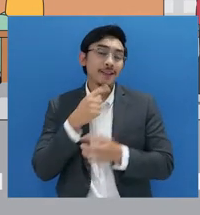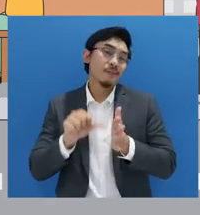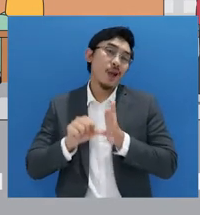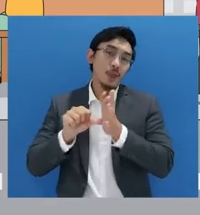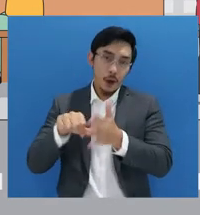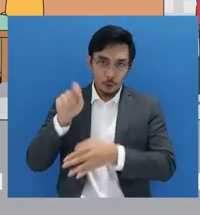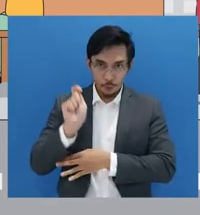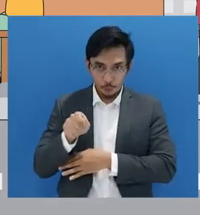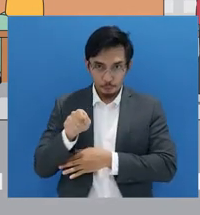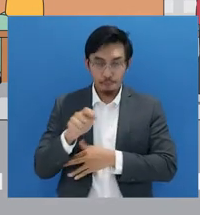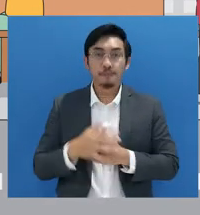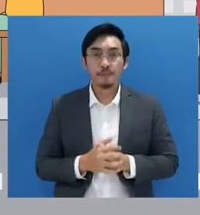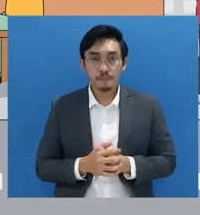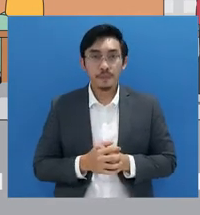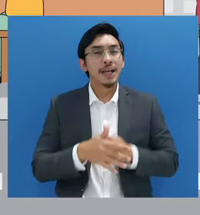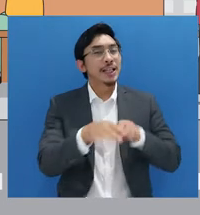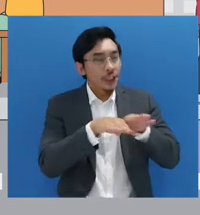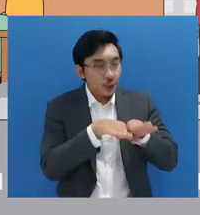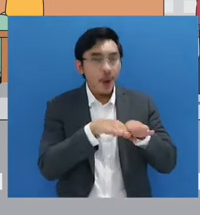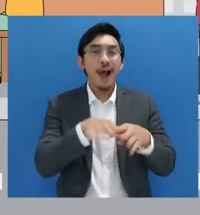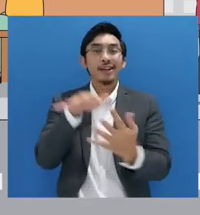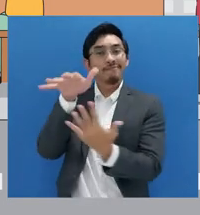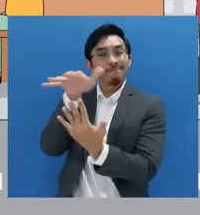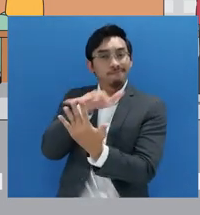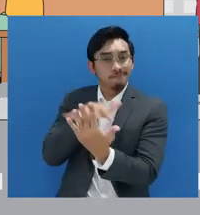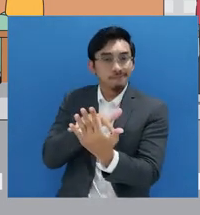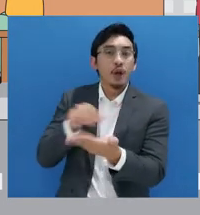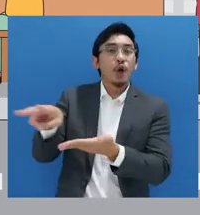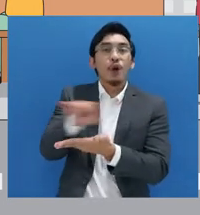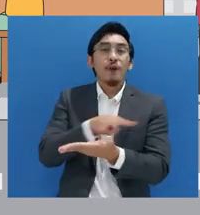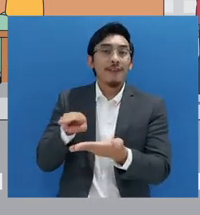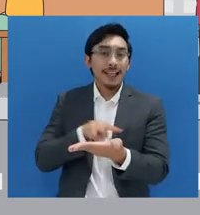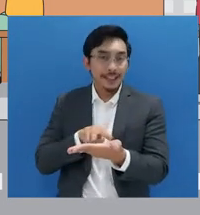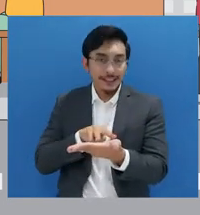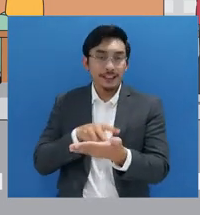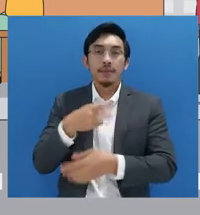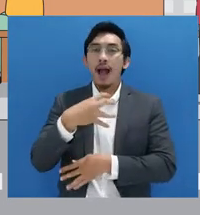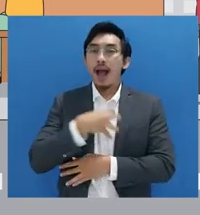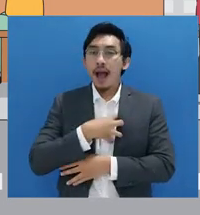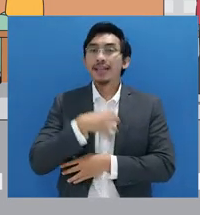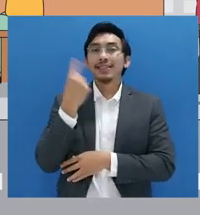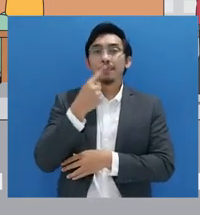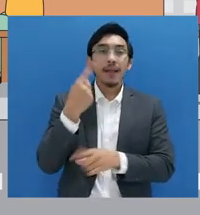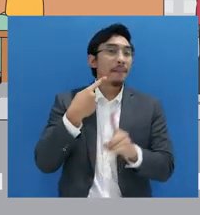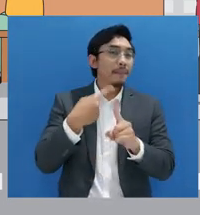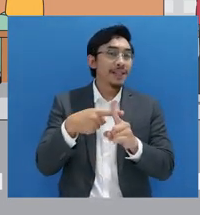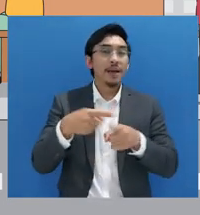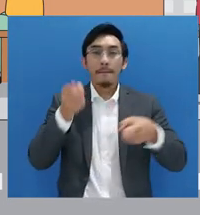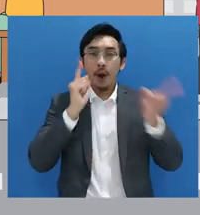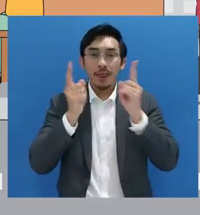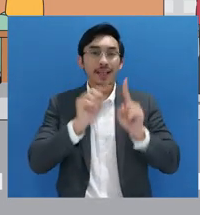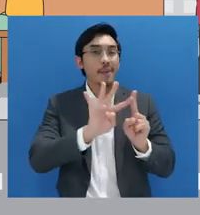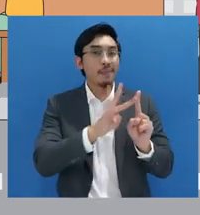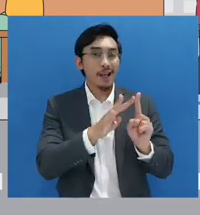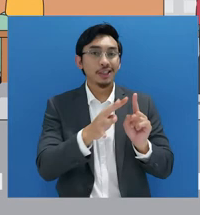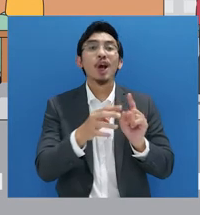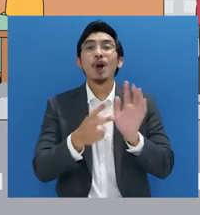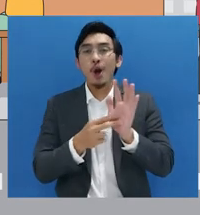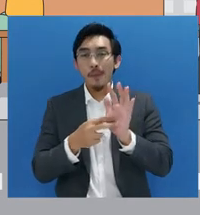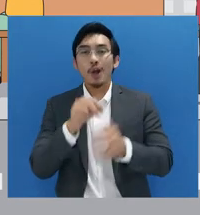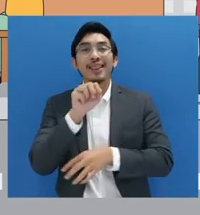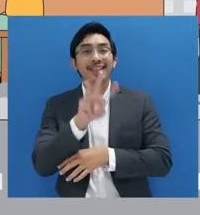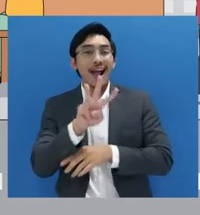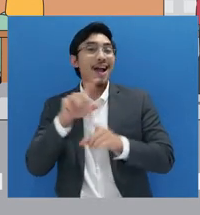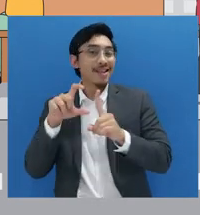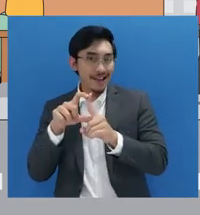Sebagaimana, disinggung dalam Artikel Konvensi Hak Sipil dan Politik 14 angka 3 Grup D bahwa pendampingan hukum